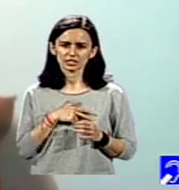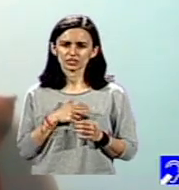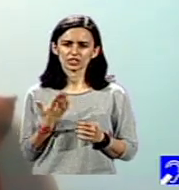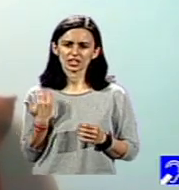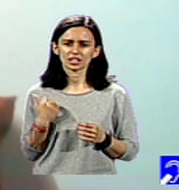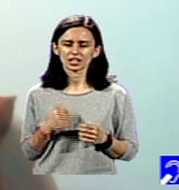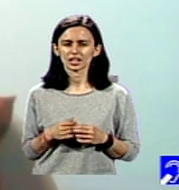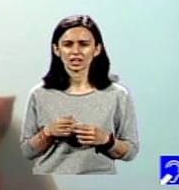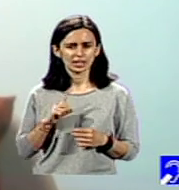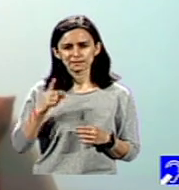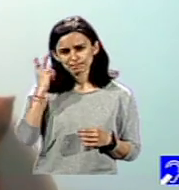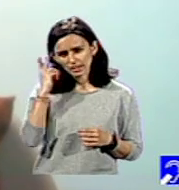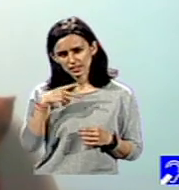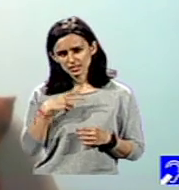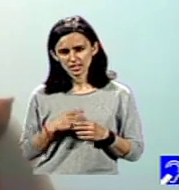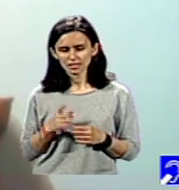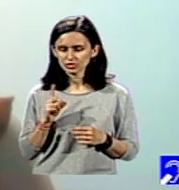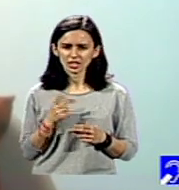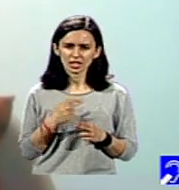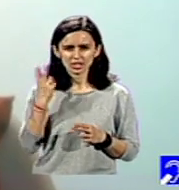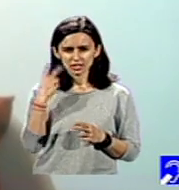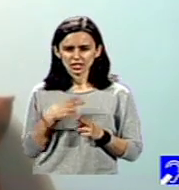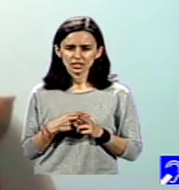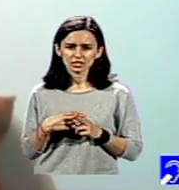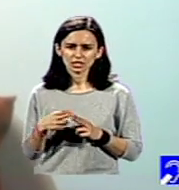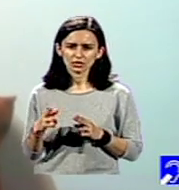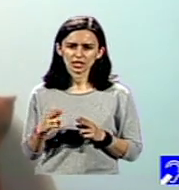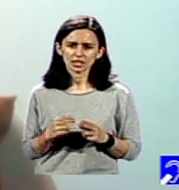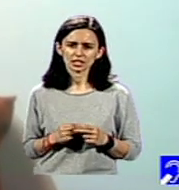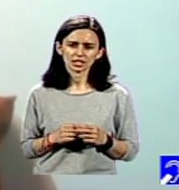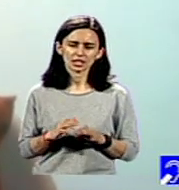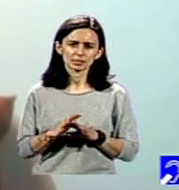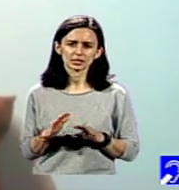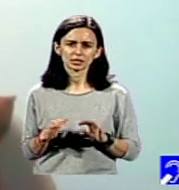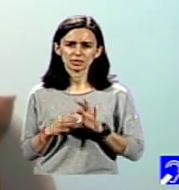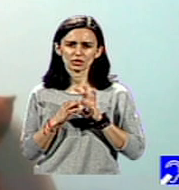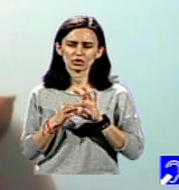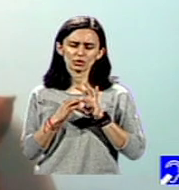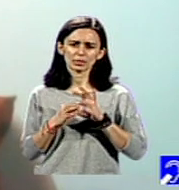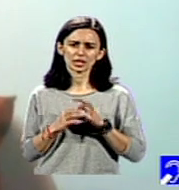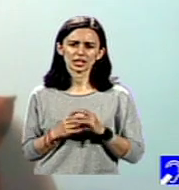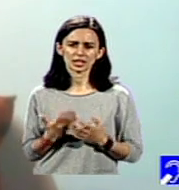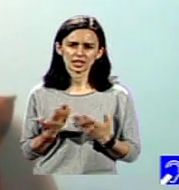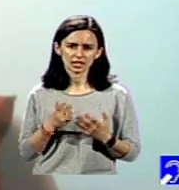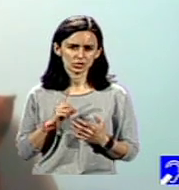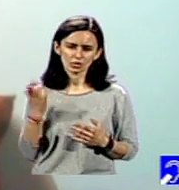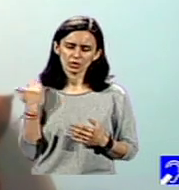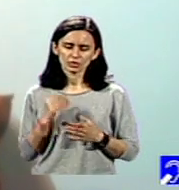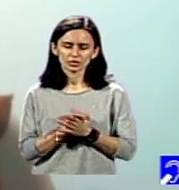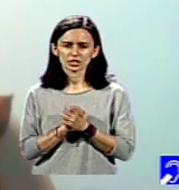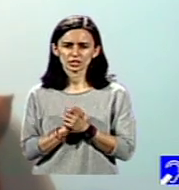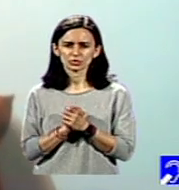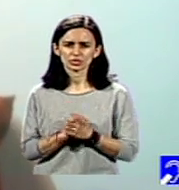utopice de comunități bazate pe cooperare mutuală și așa mai departe, care nu au avut succes.